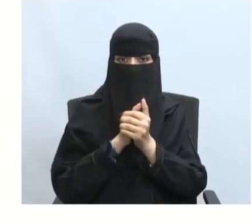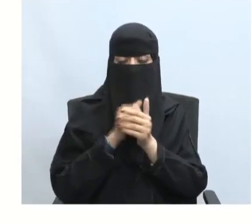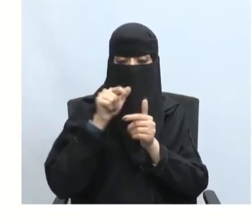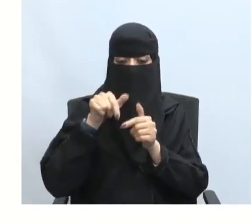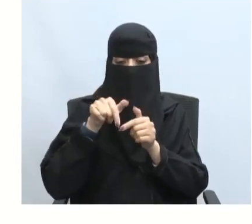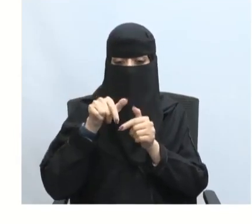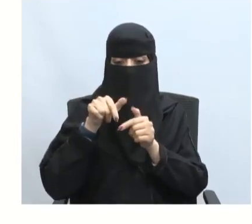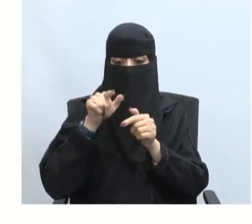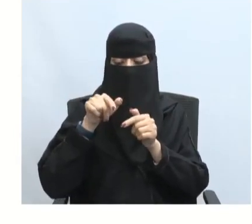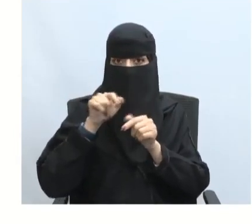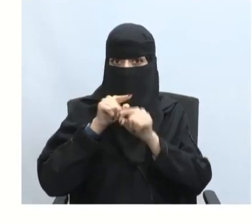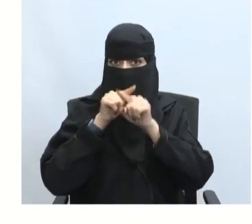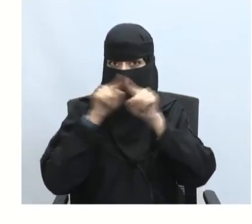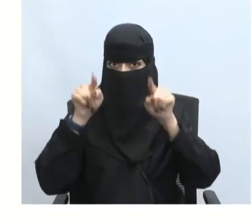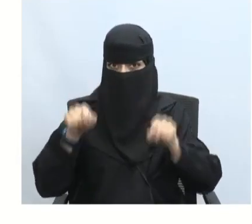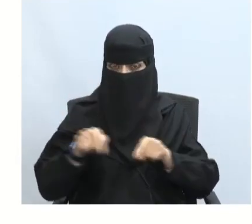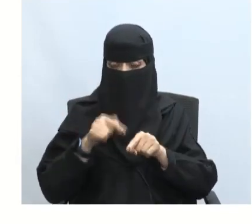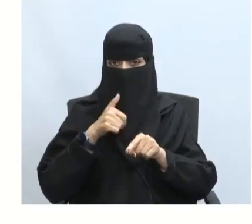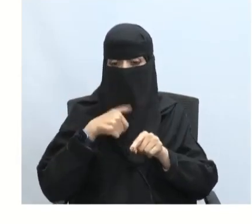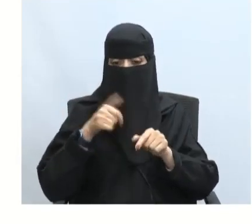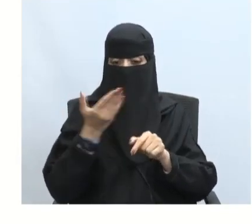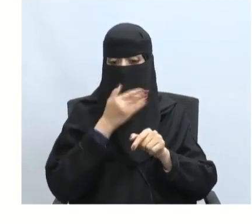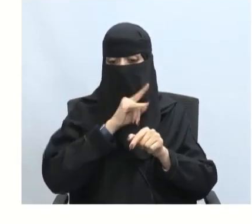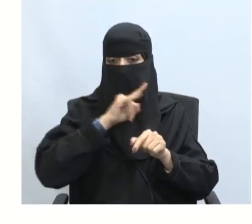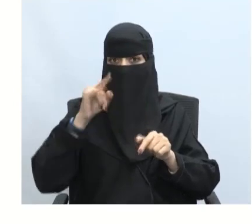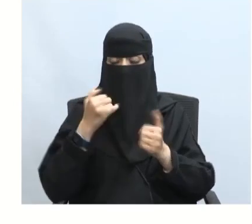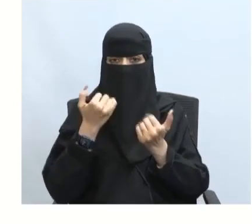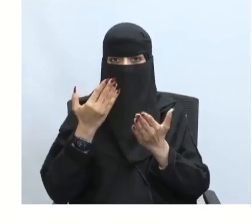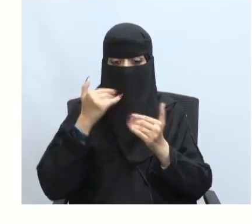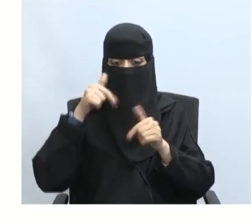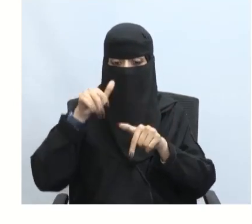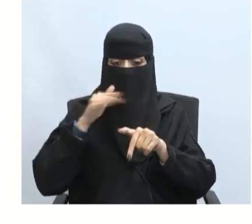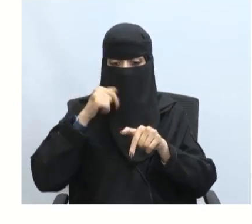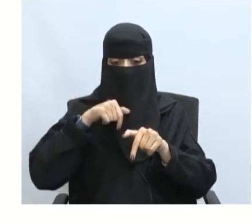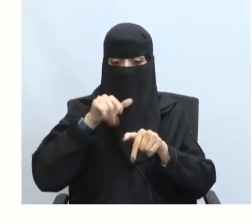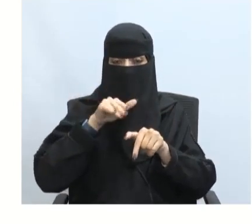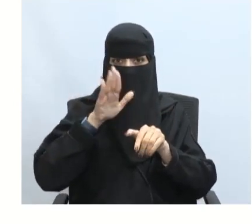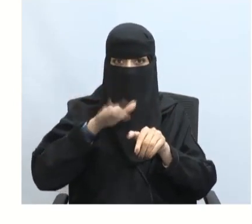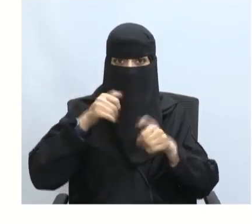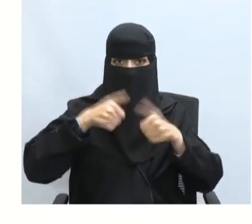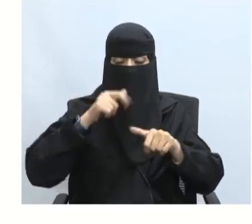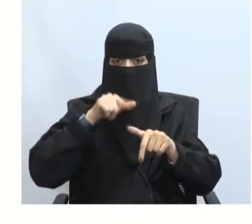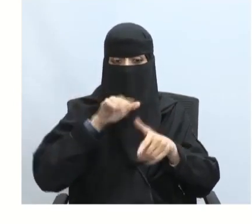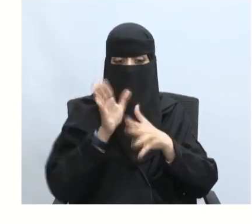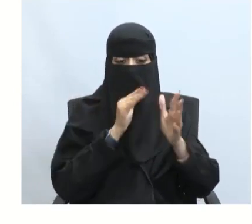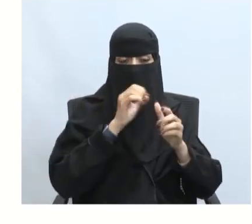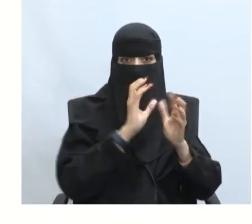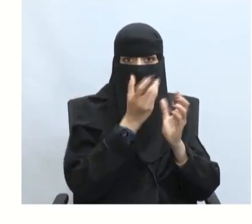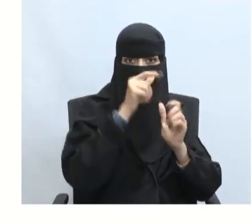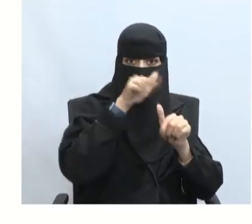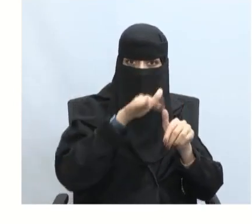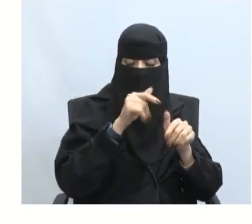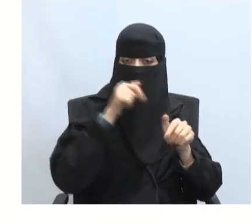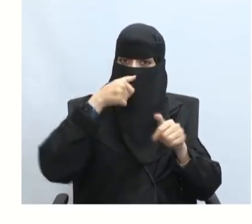تترك أي بصمات أو معالم واضحة على المجتمع الذي تحدث فيه أما الأزمة الجوهرية تترك